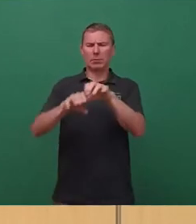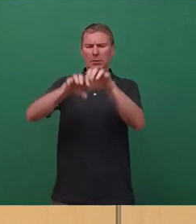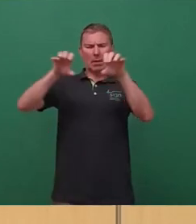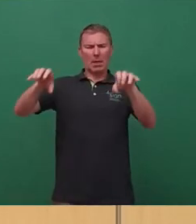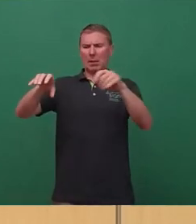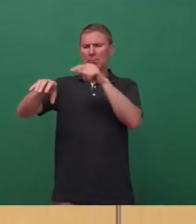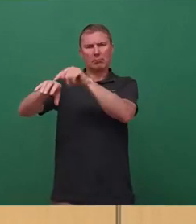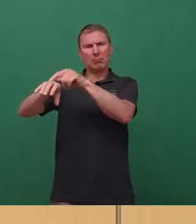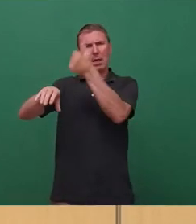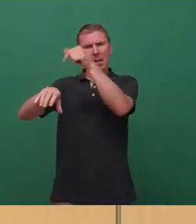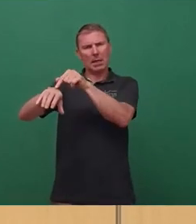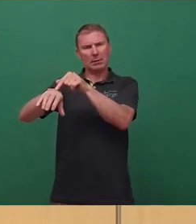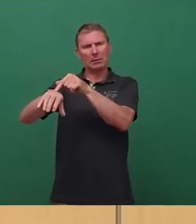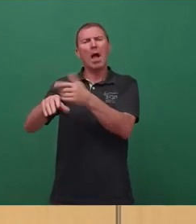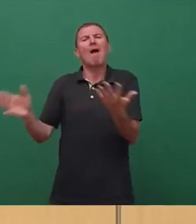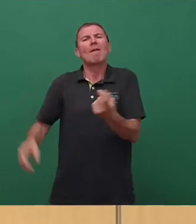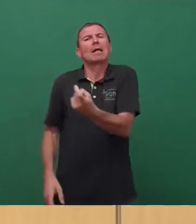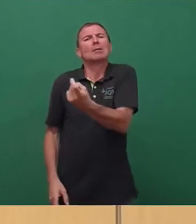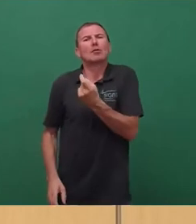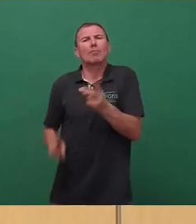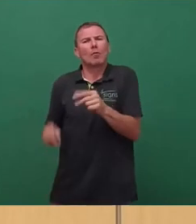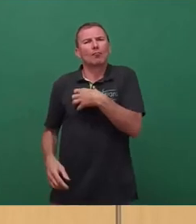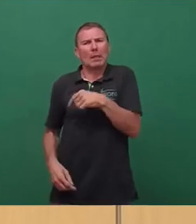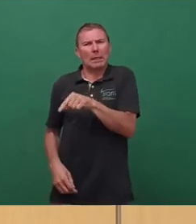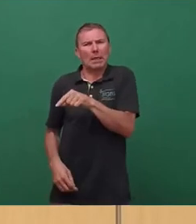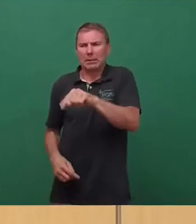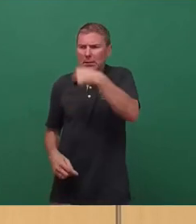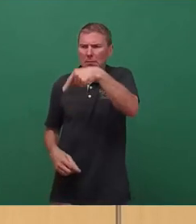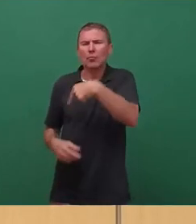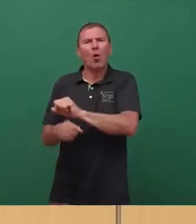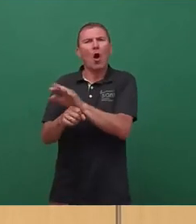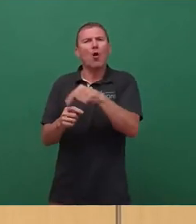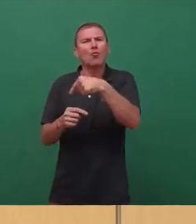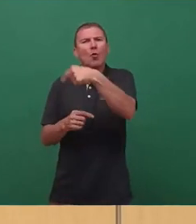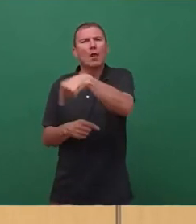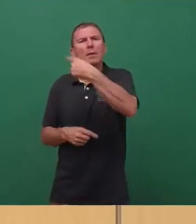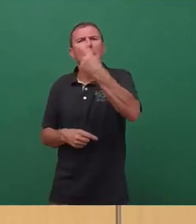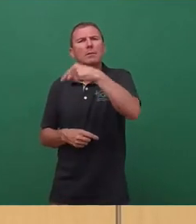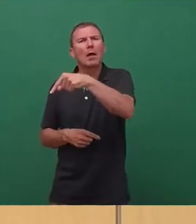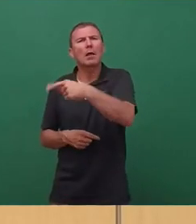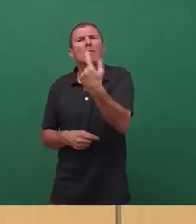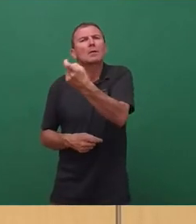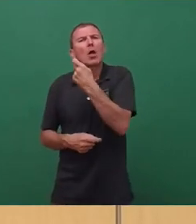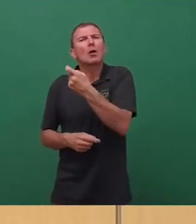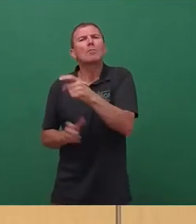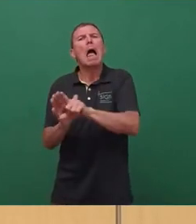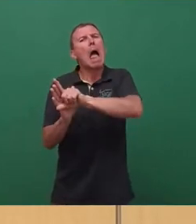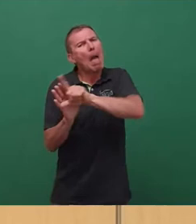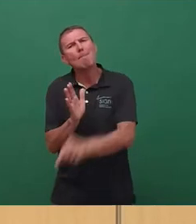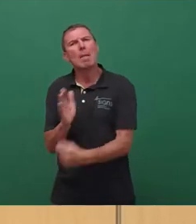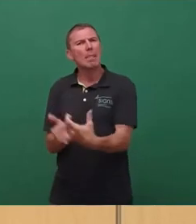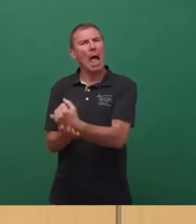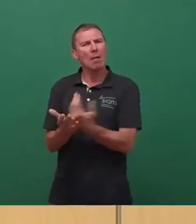Erstens, was kommt auf die Stadt pandemiebedingt in den kommenden Jahren an Mindereinnahmen zu? Und